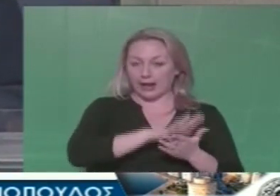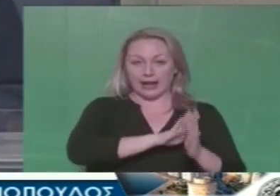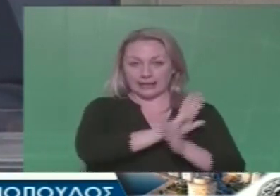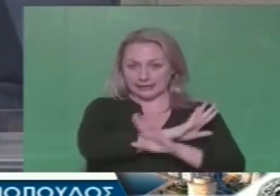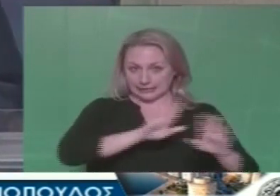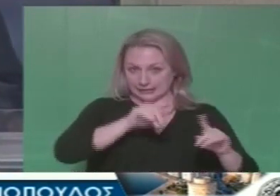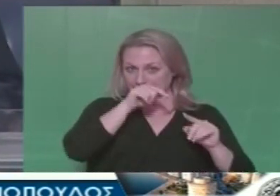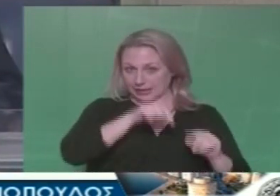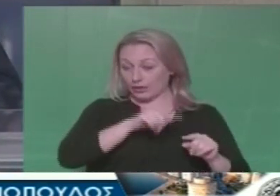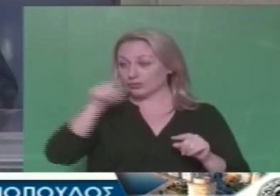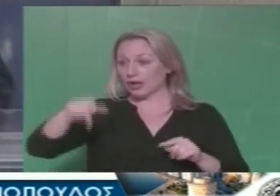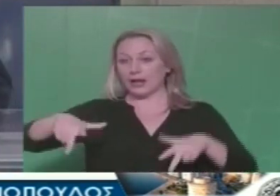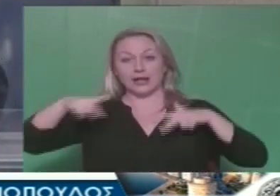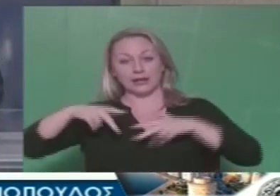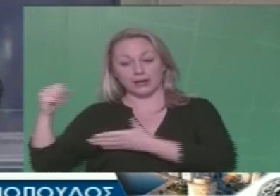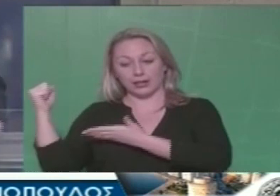τυπικά συνεχίζουν να μην υπάρχουν.